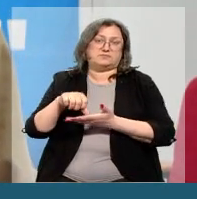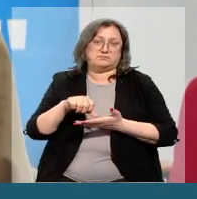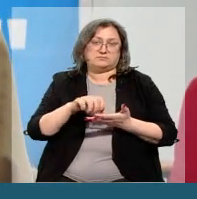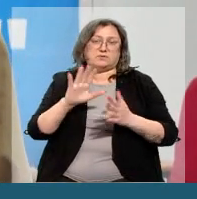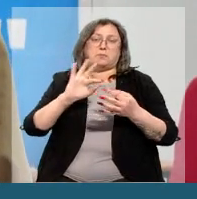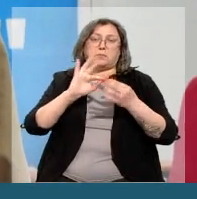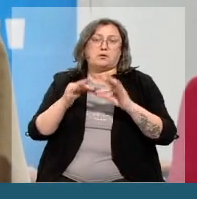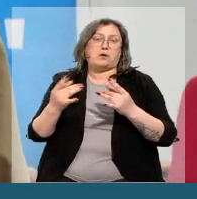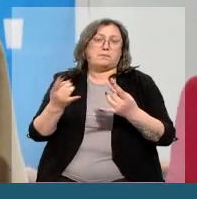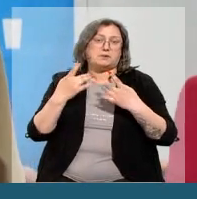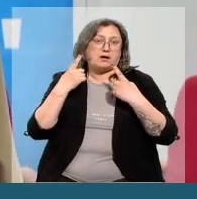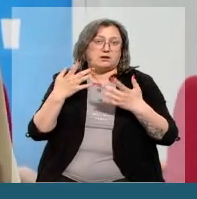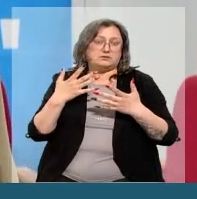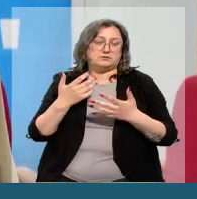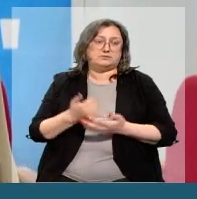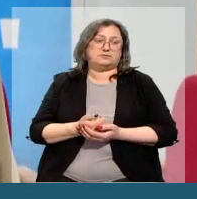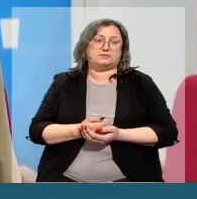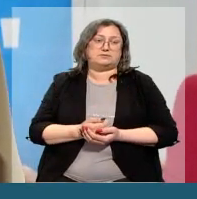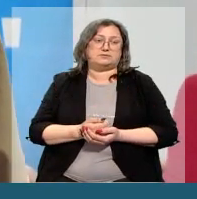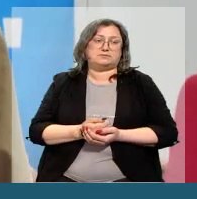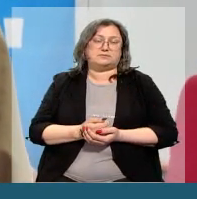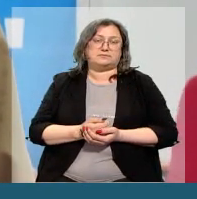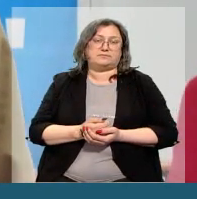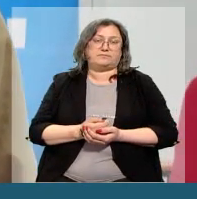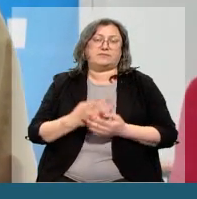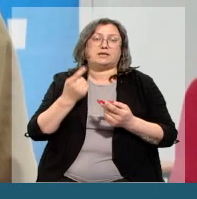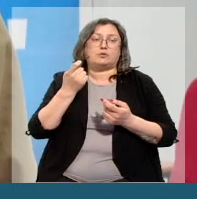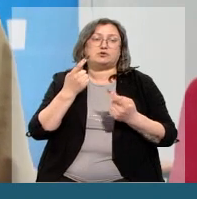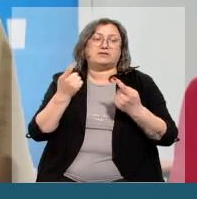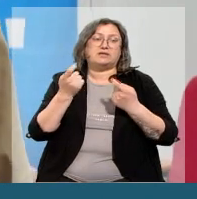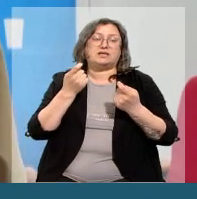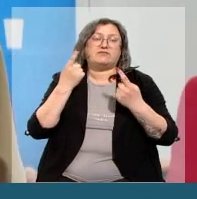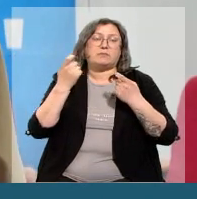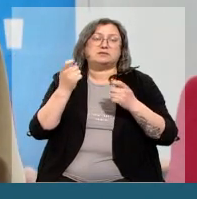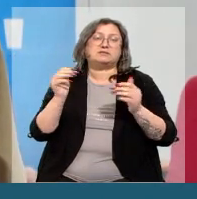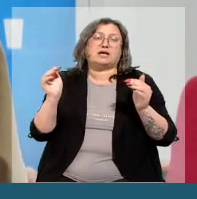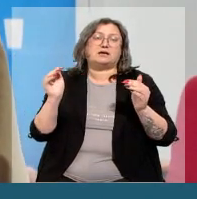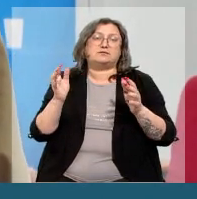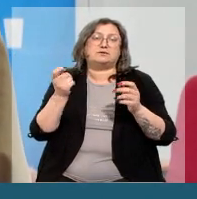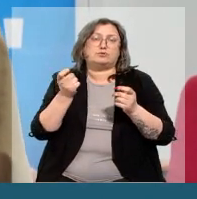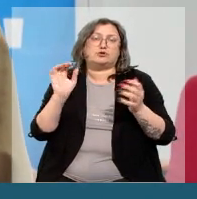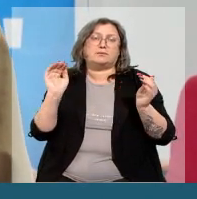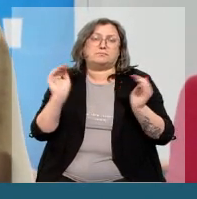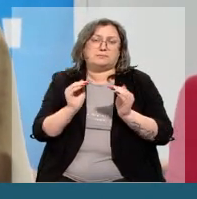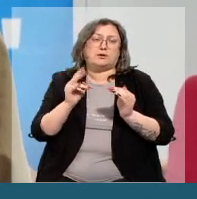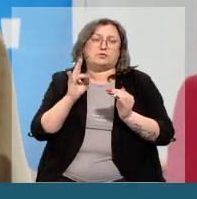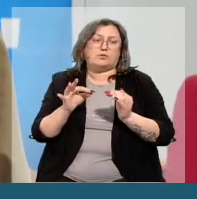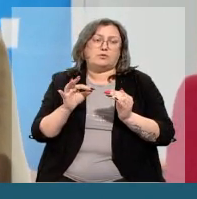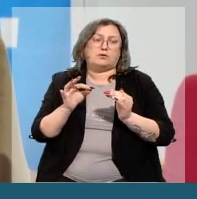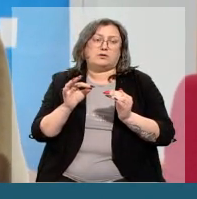хорошо объяснил. Да, информация скомкана была, но